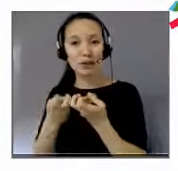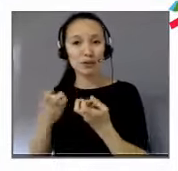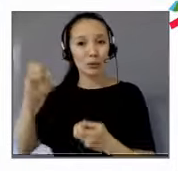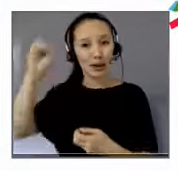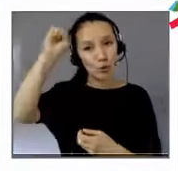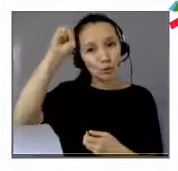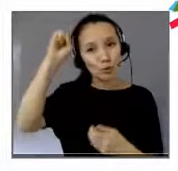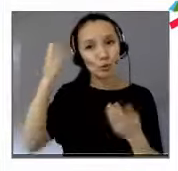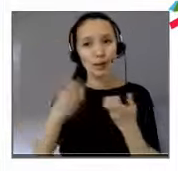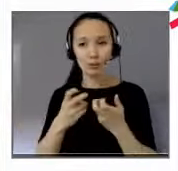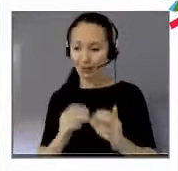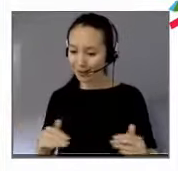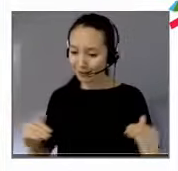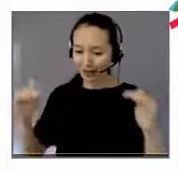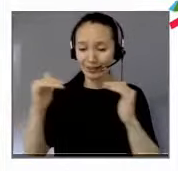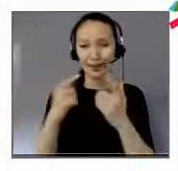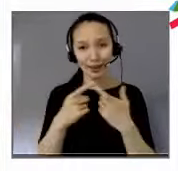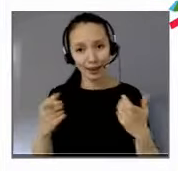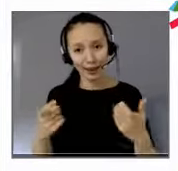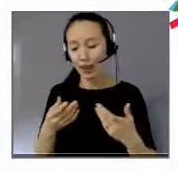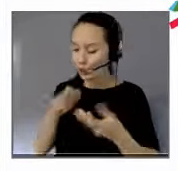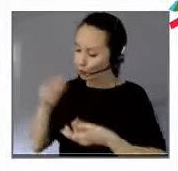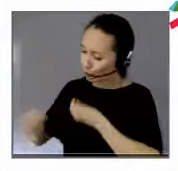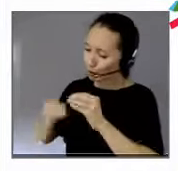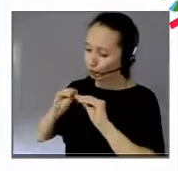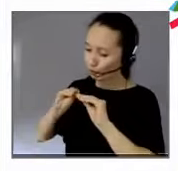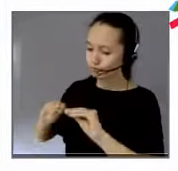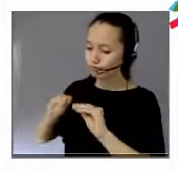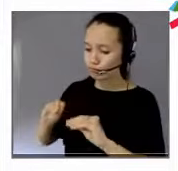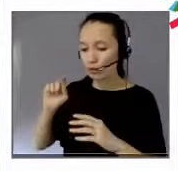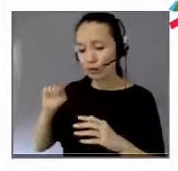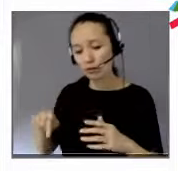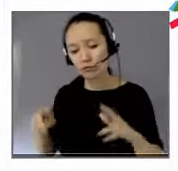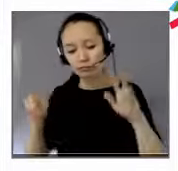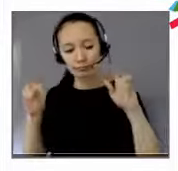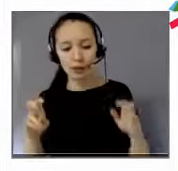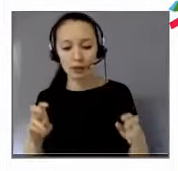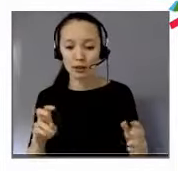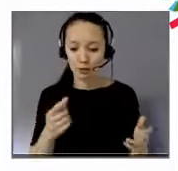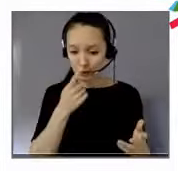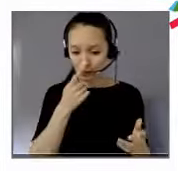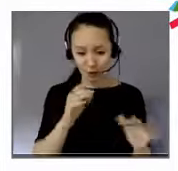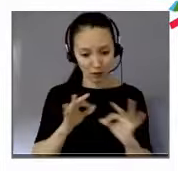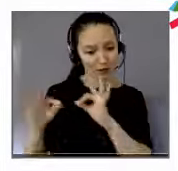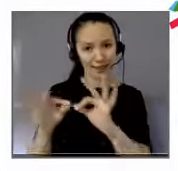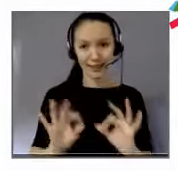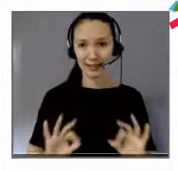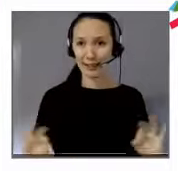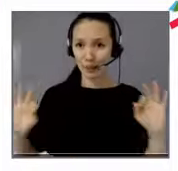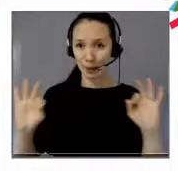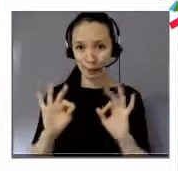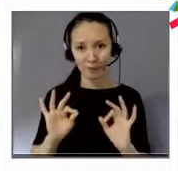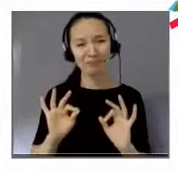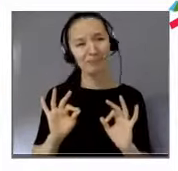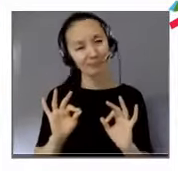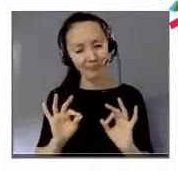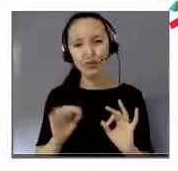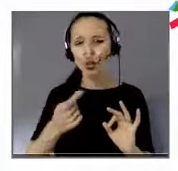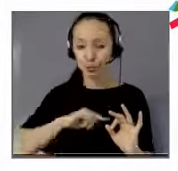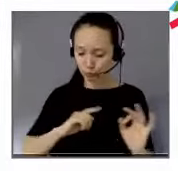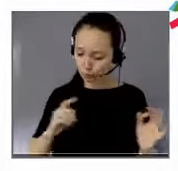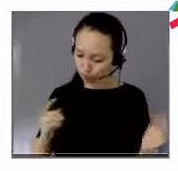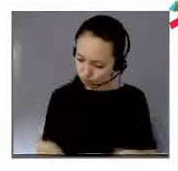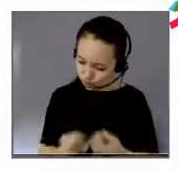Tout ça, ce sont des exercices, je pense que c'est une seconde nature. Si on ne naît pas fraternel, on peut le devenir à force de pratiques, d'exercices, de